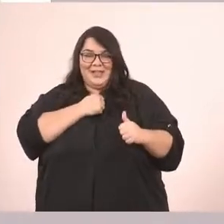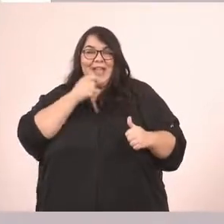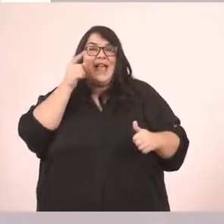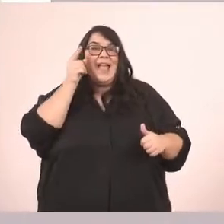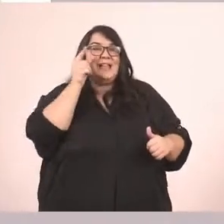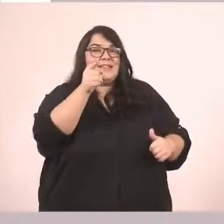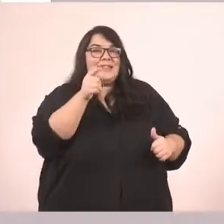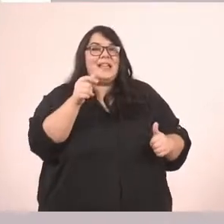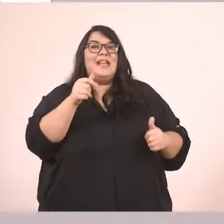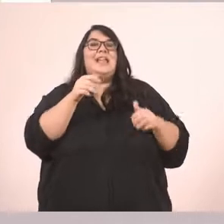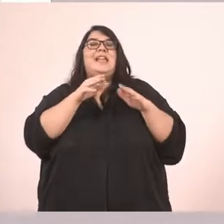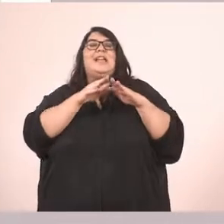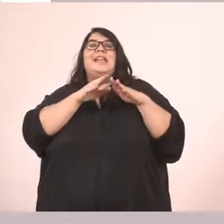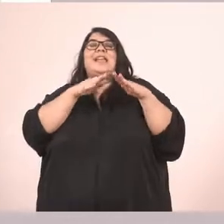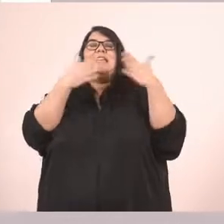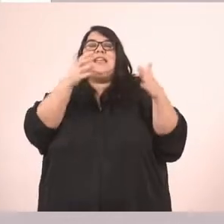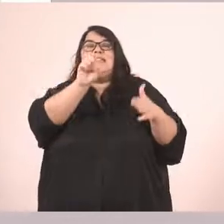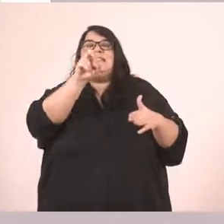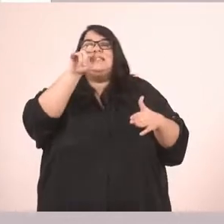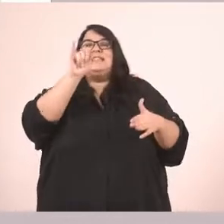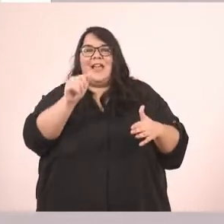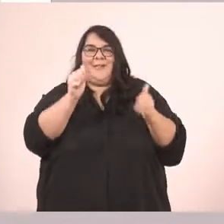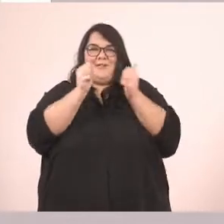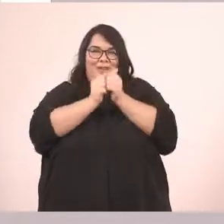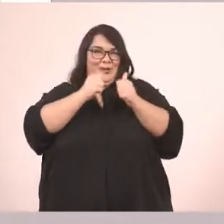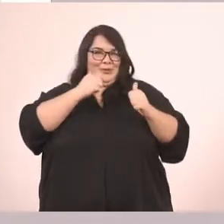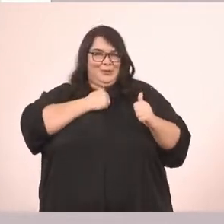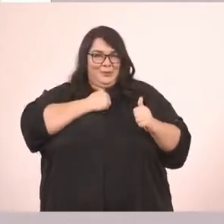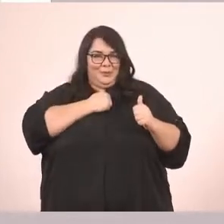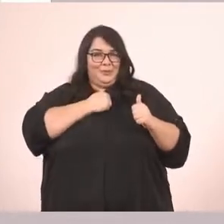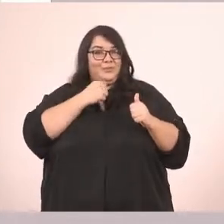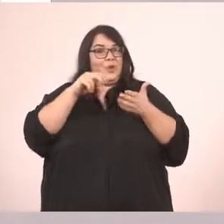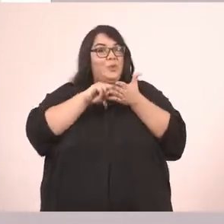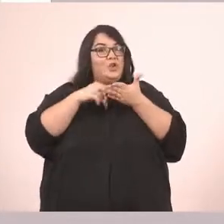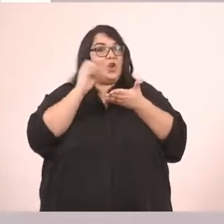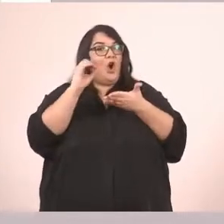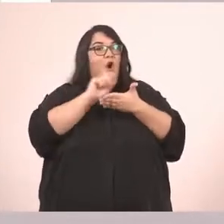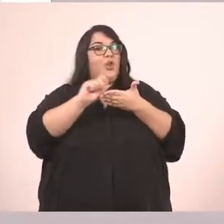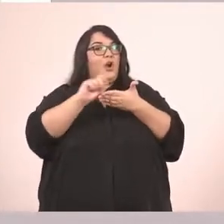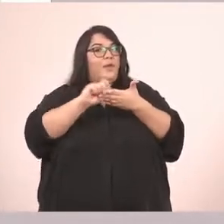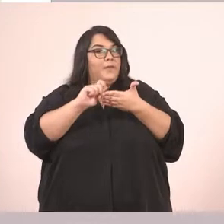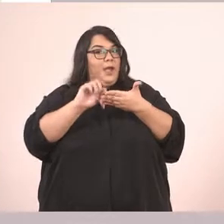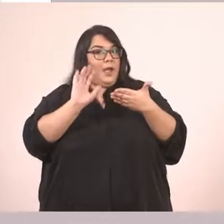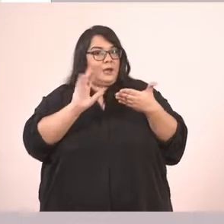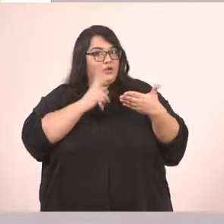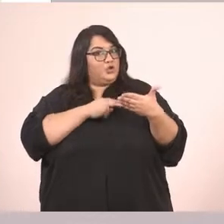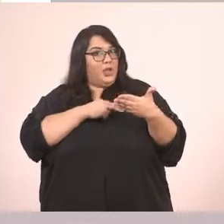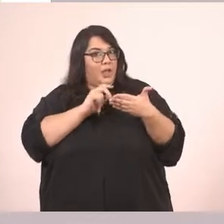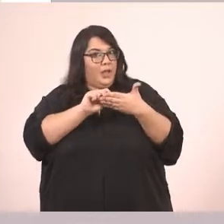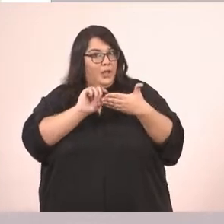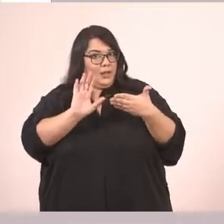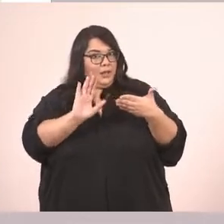δεύτερο πρόσωπο ενικού αριθμού. Προσέχουμε την ορθογραφία μας παιδιά, έτσι. Πολύ ωραία.